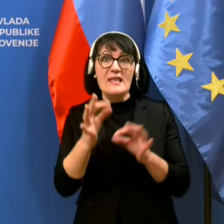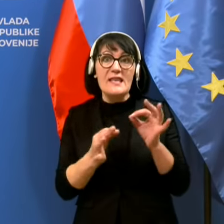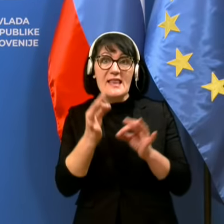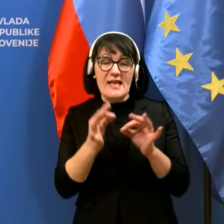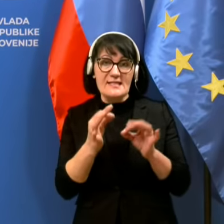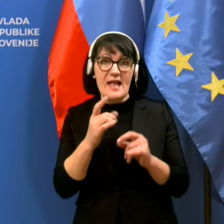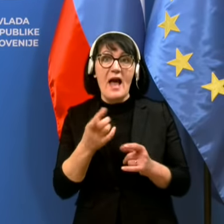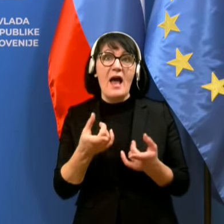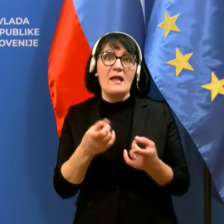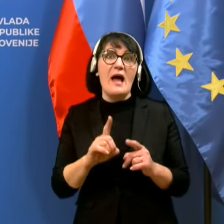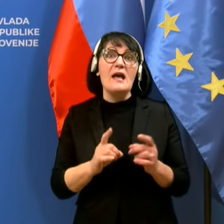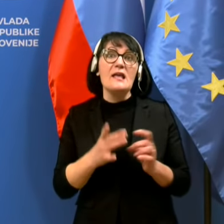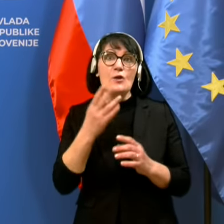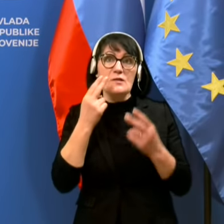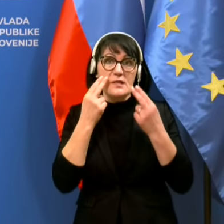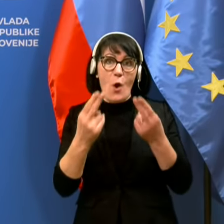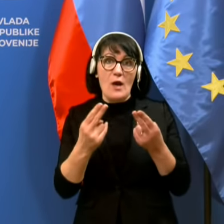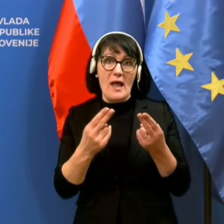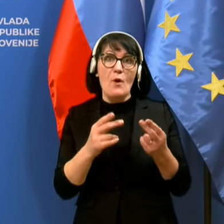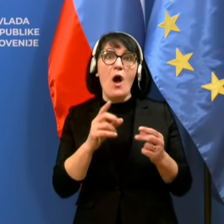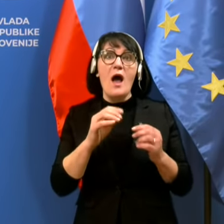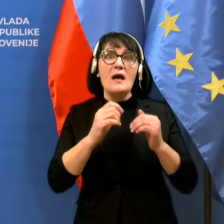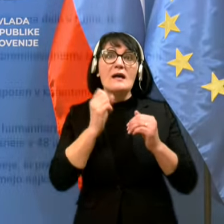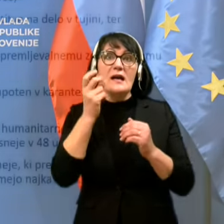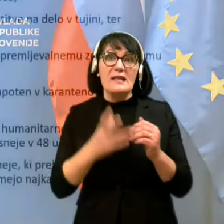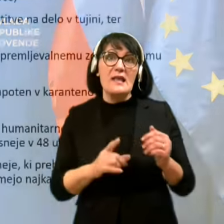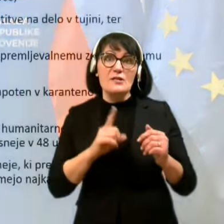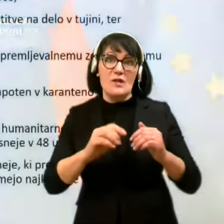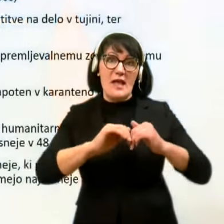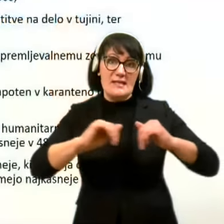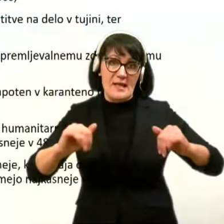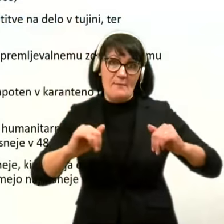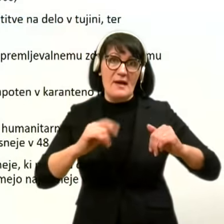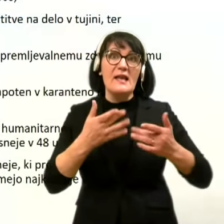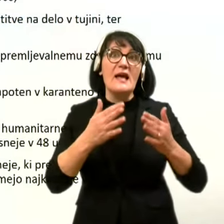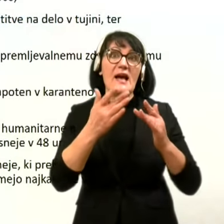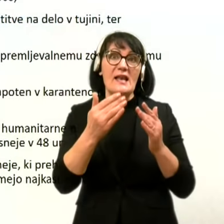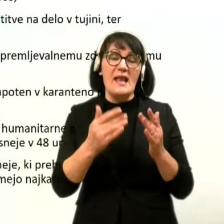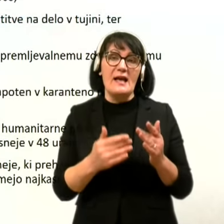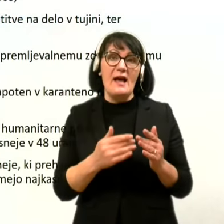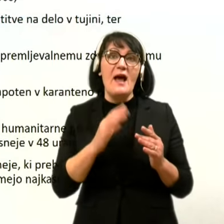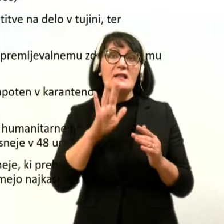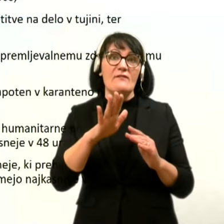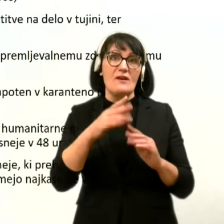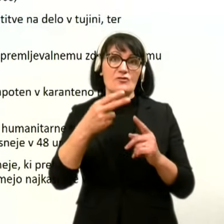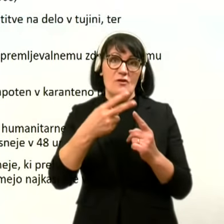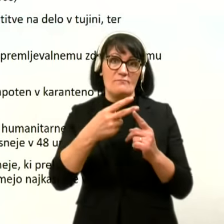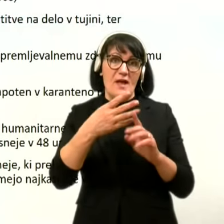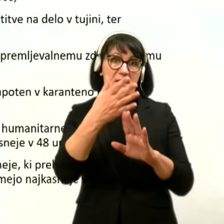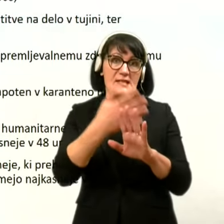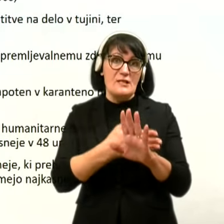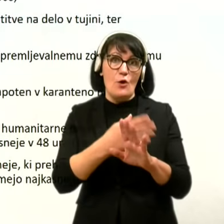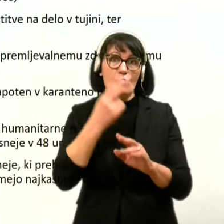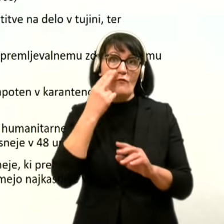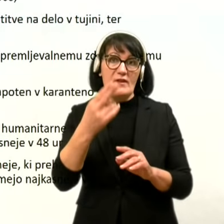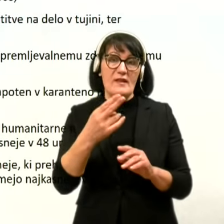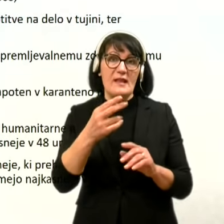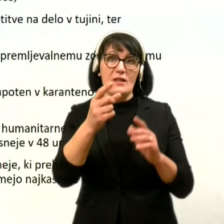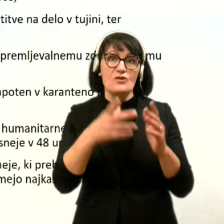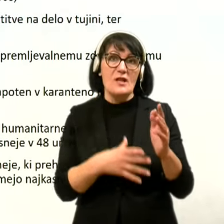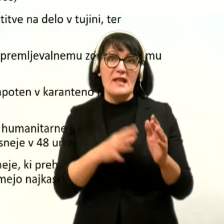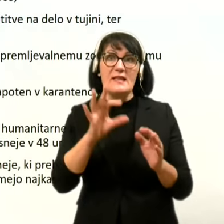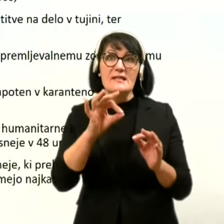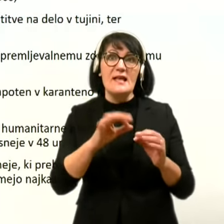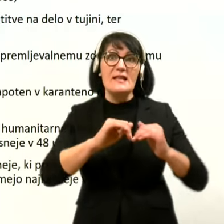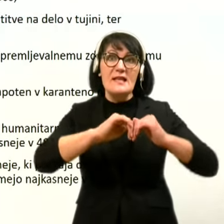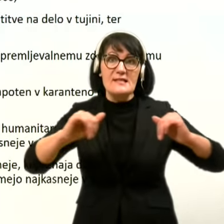Na hitro si oglejmo, še katere so te izjeme, ker jih je kar nekaj. Na vašem zaslonu vidite naštetih deseti izjem